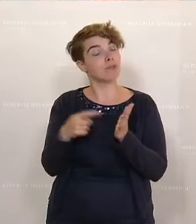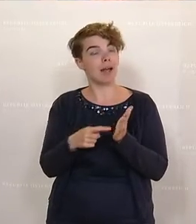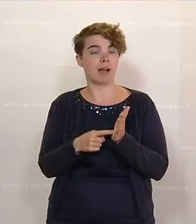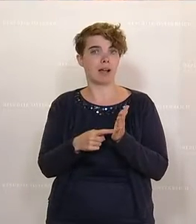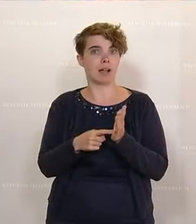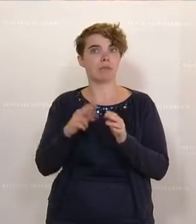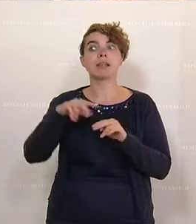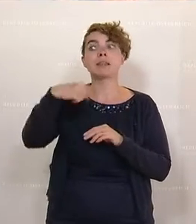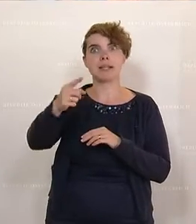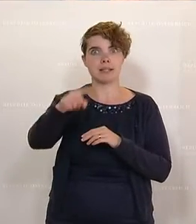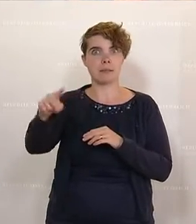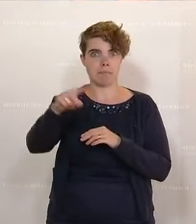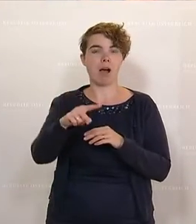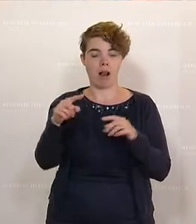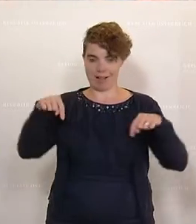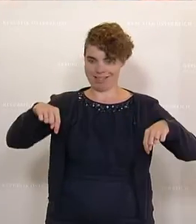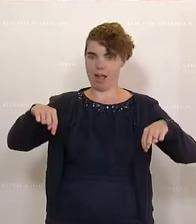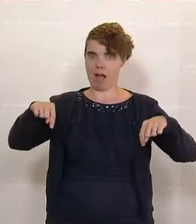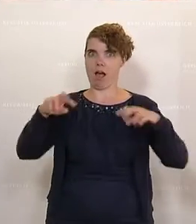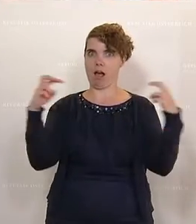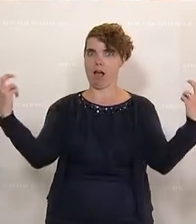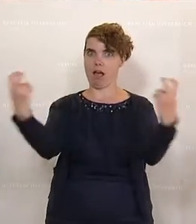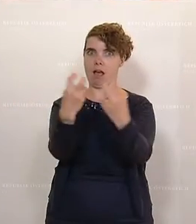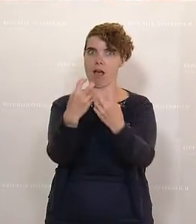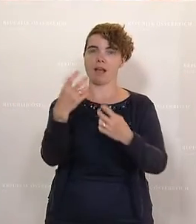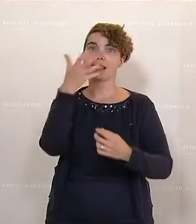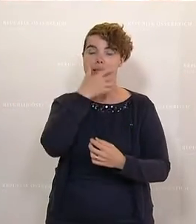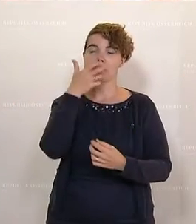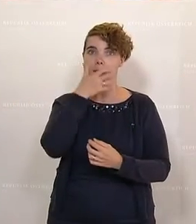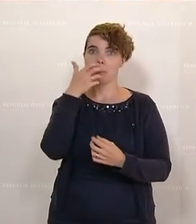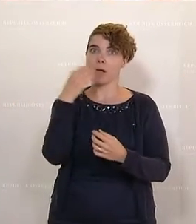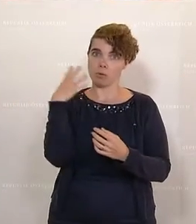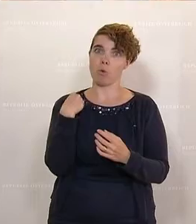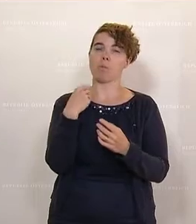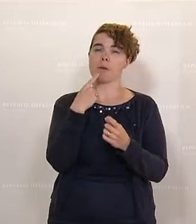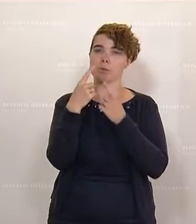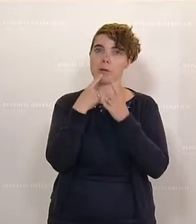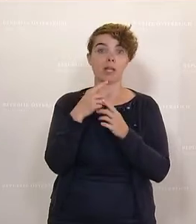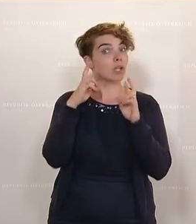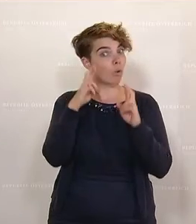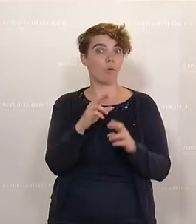Mal über das Thema im September hier reden, ich dieses Schild nicht doch mal mitbringen muss. Danke sehr.